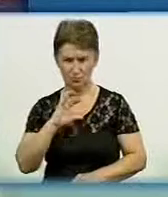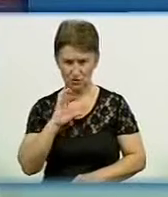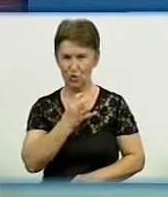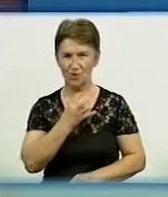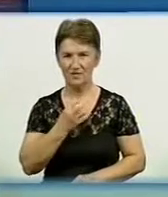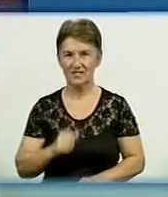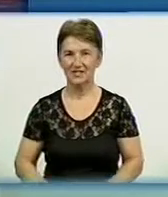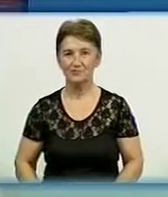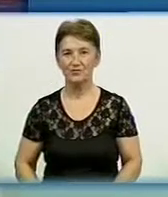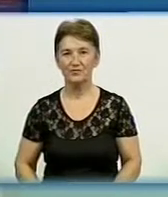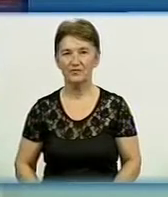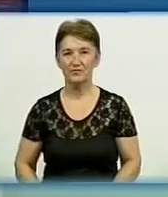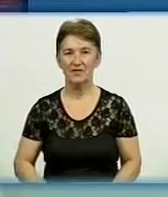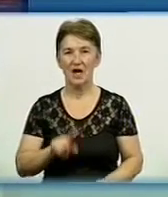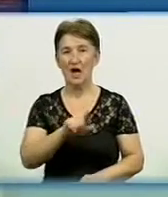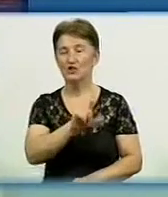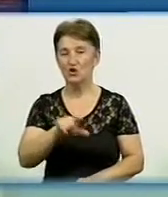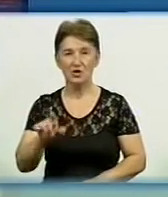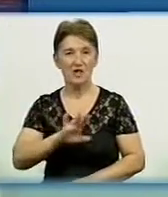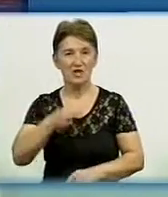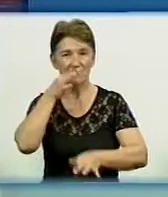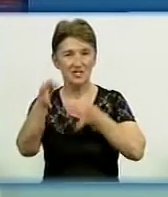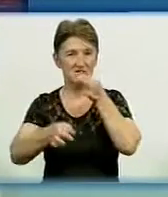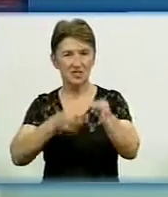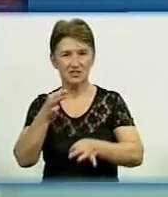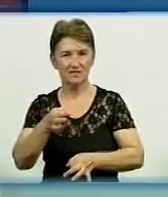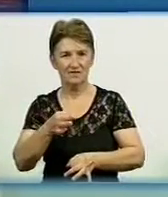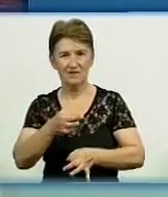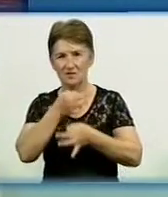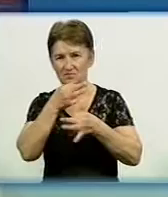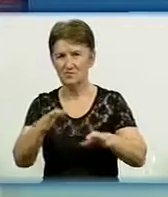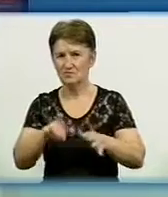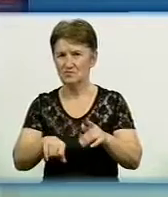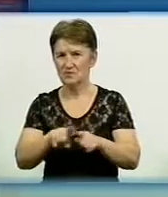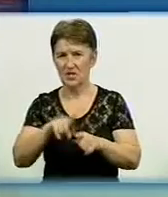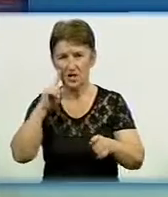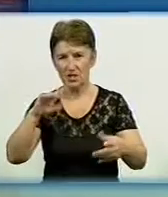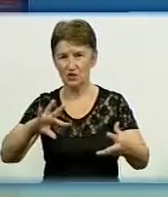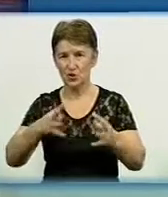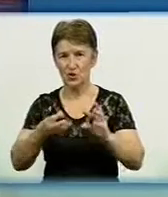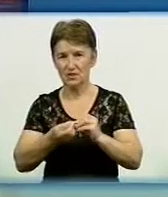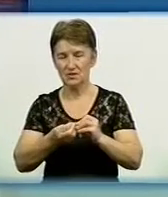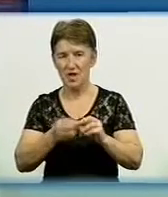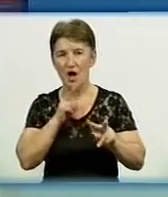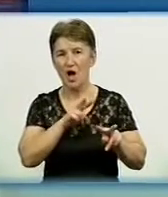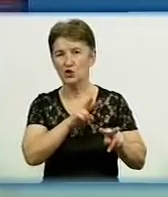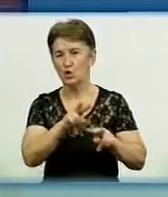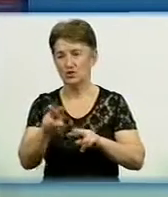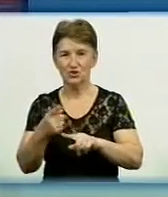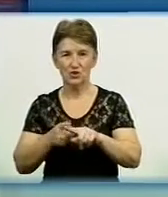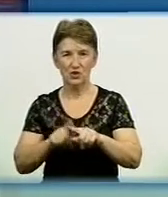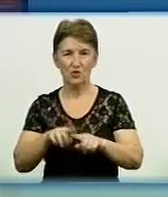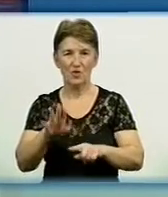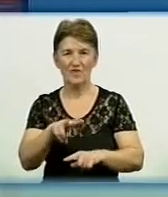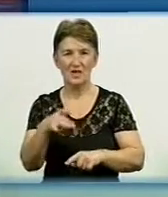Жителі області не виказують невдоволення очільниками місцевої влади. Такі результати соціологічного дослідження, яке провели у